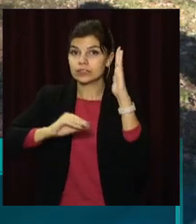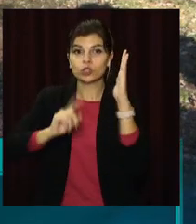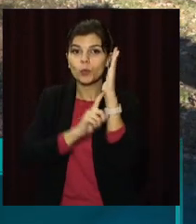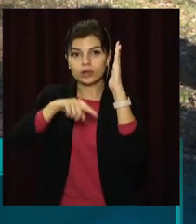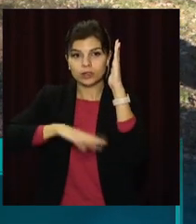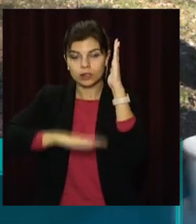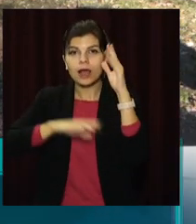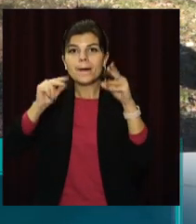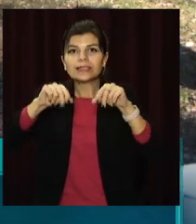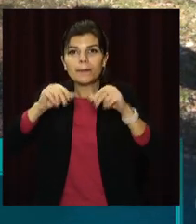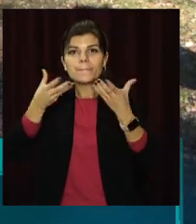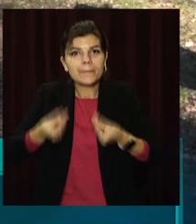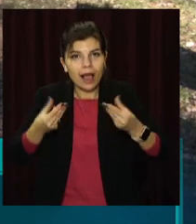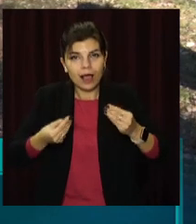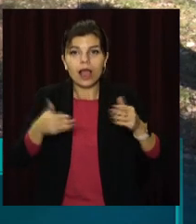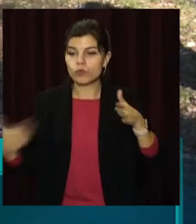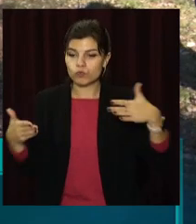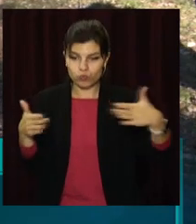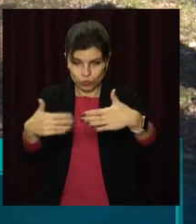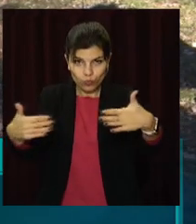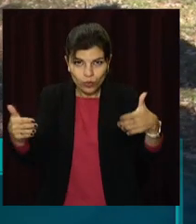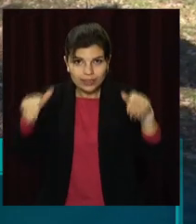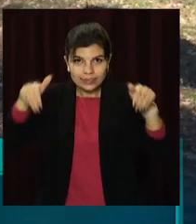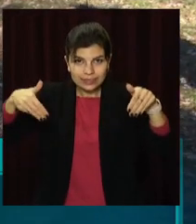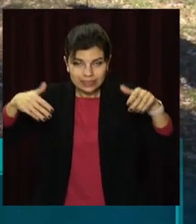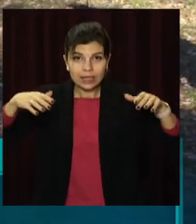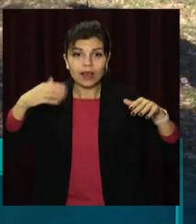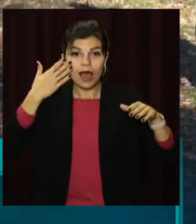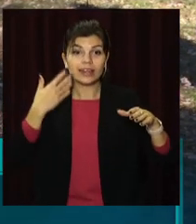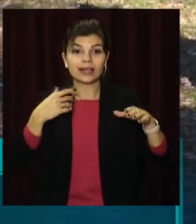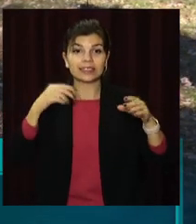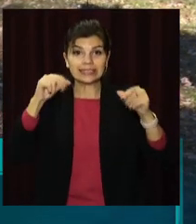І з боків, відповідно, потрібно притискувати, коли ви засипаєте землею.